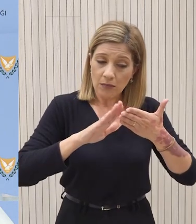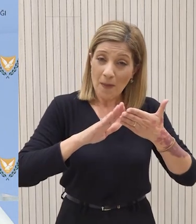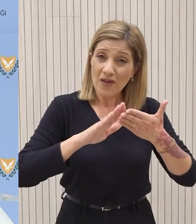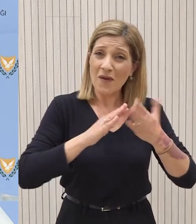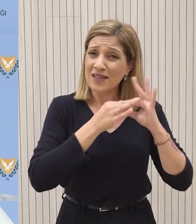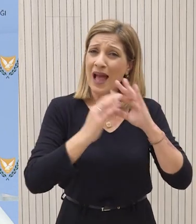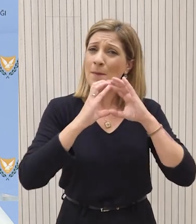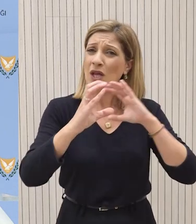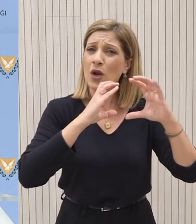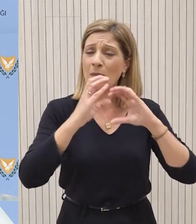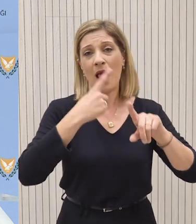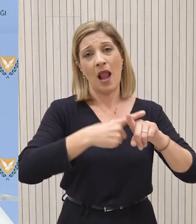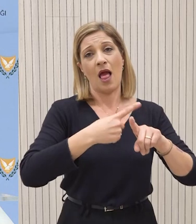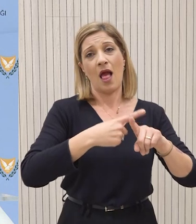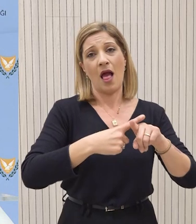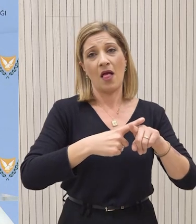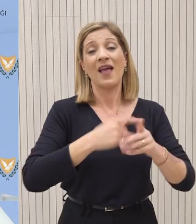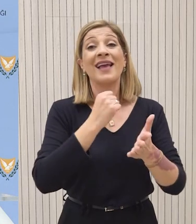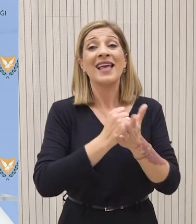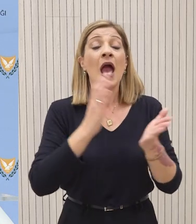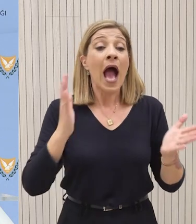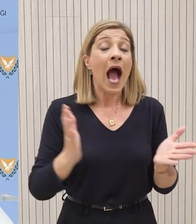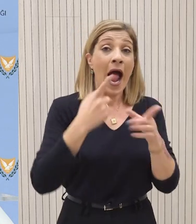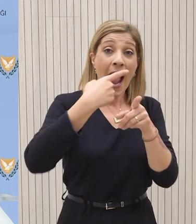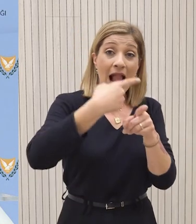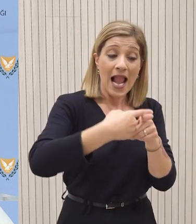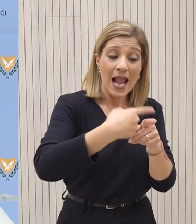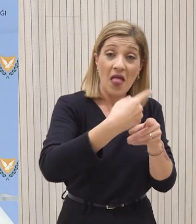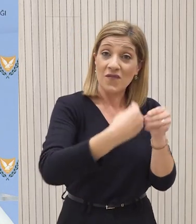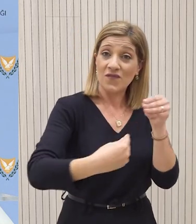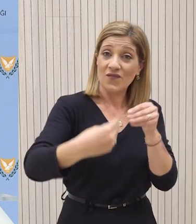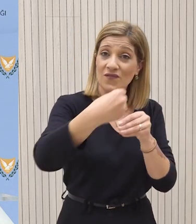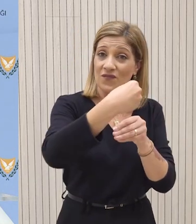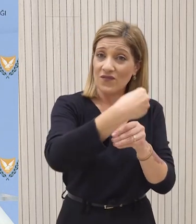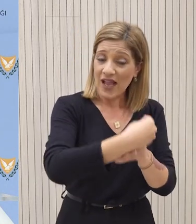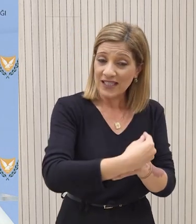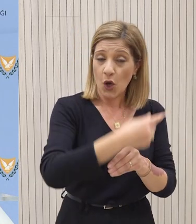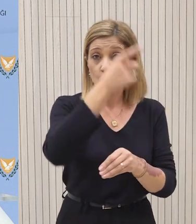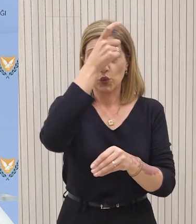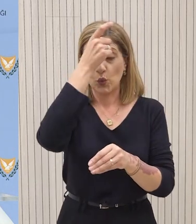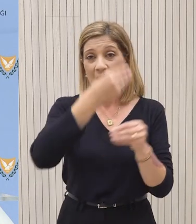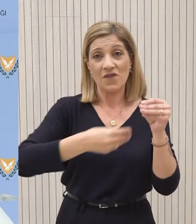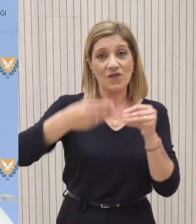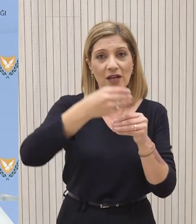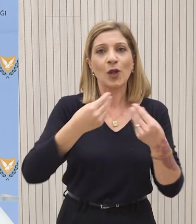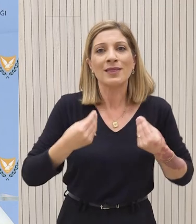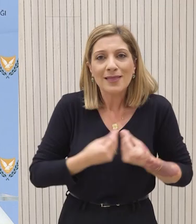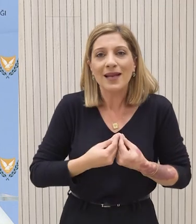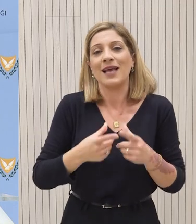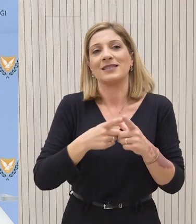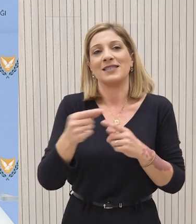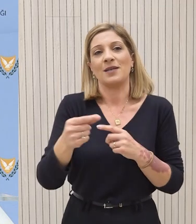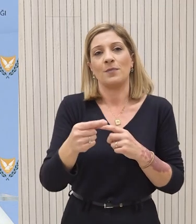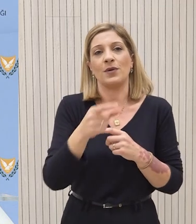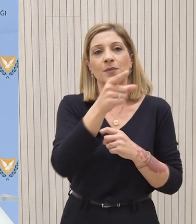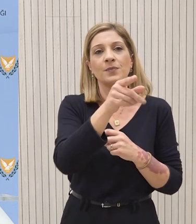και κάθε βελτίωση, όπως έχω πει και στην αρχική μου τοποθέτηση, στις σχέσεις Ελλάδας και Τουρκίας δεν είναι άσχεδη μαζί με το Κυπριακό.